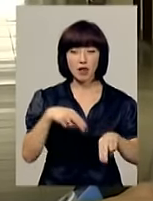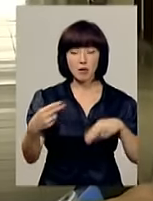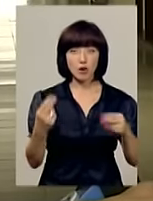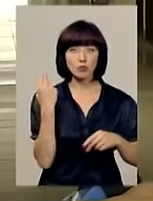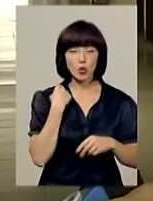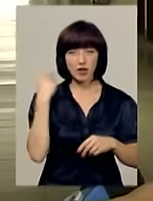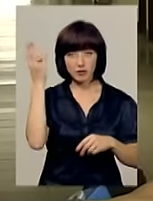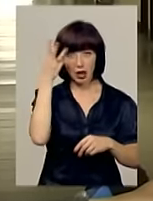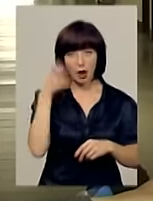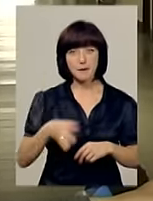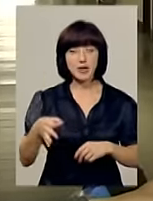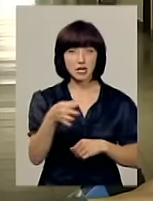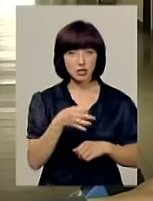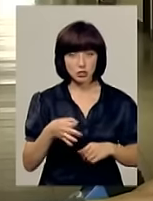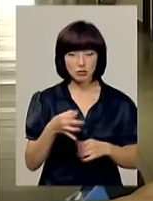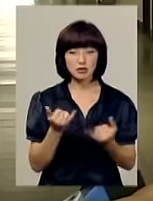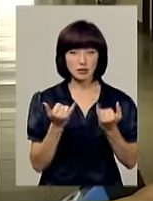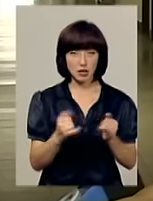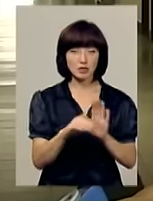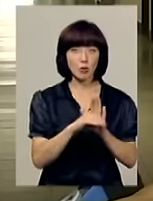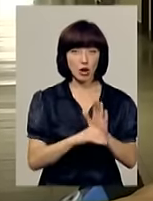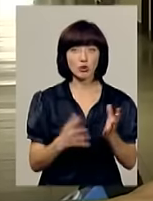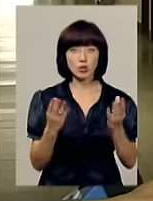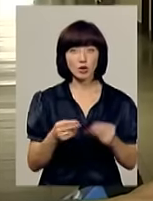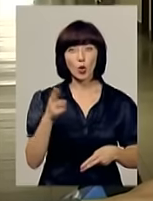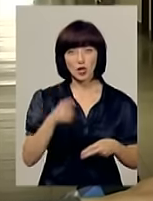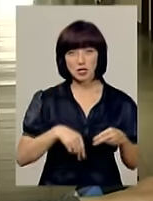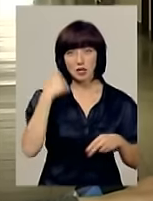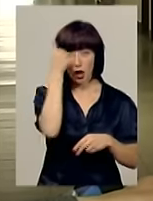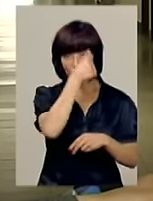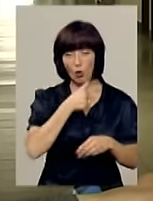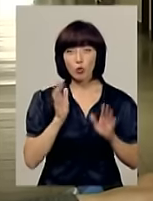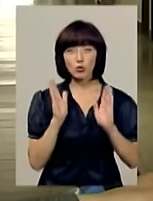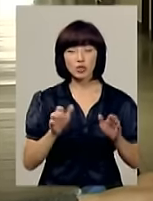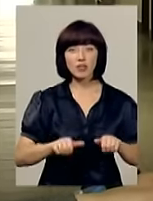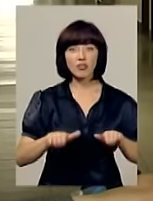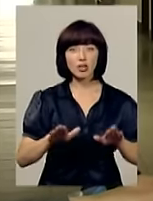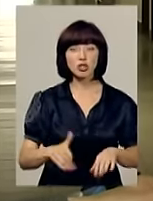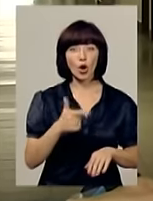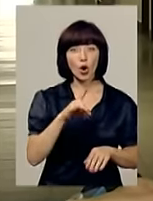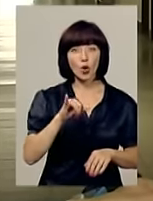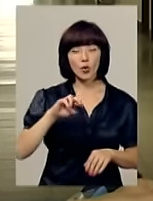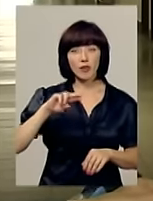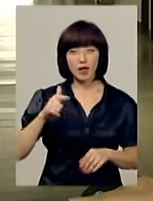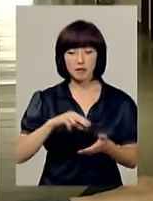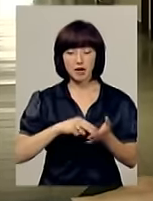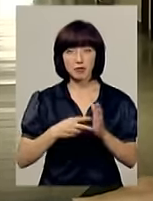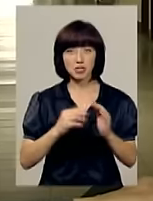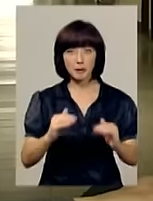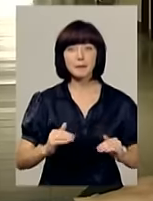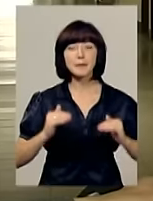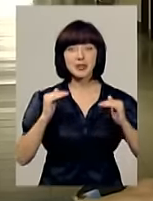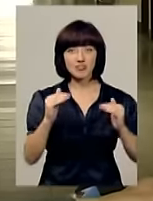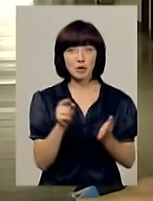на Хмельниччині на порядку денному стоїть. Я думаю, до кінця року буде вирішено. У грудні місяці урядом передбачено підвищення